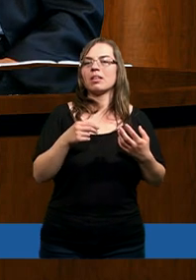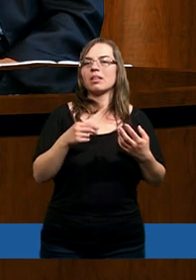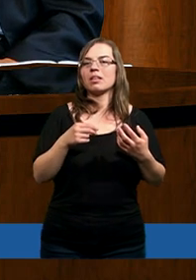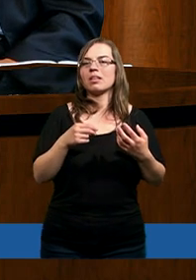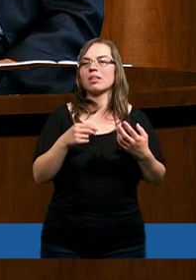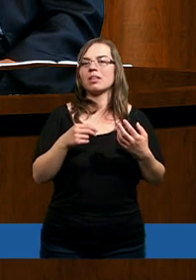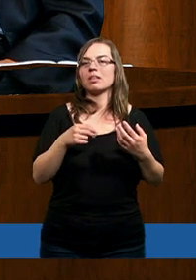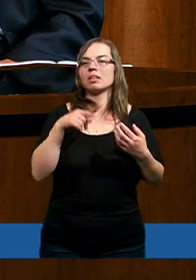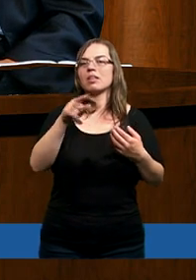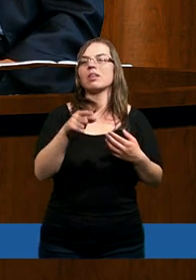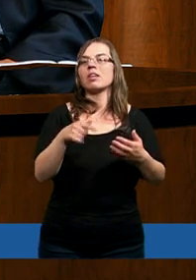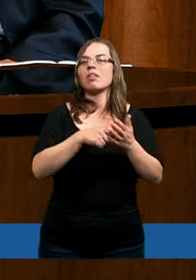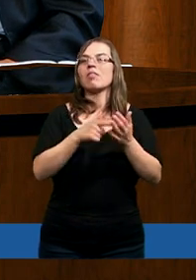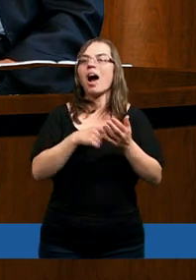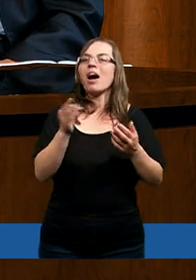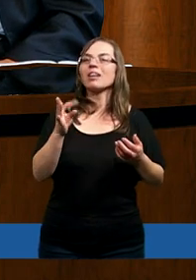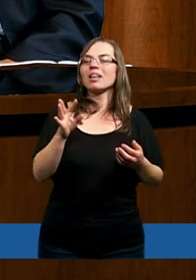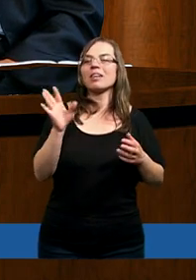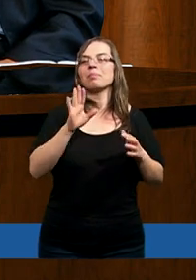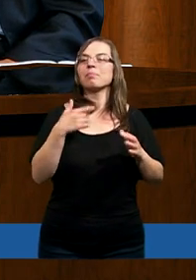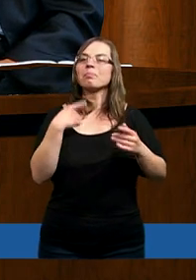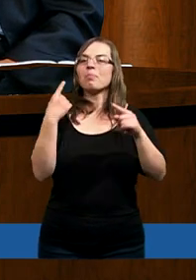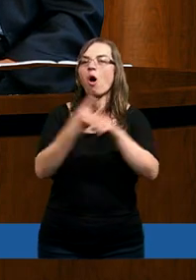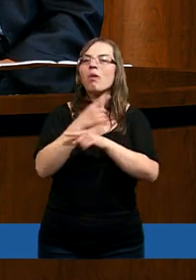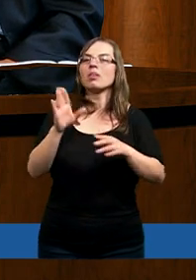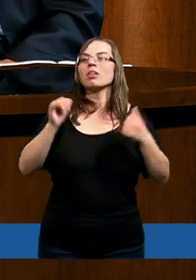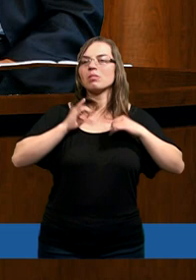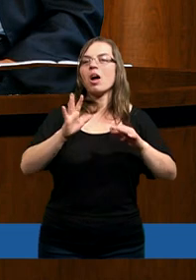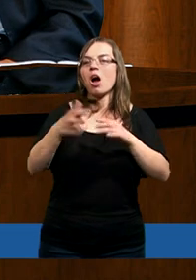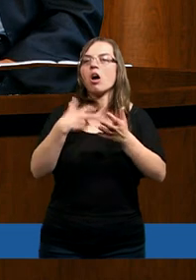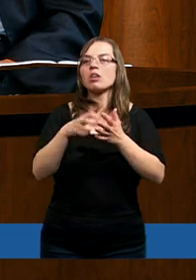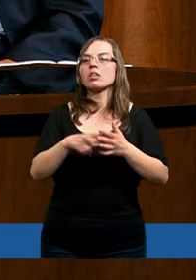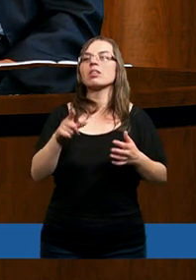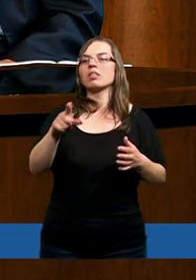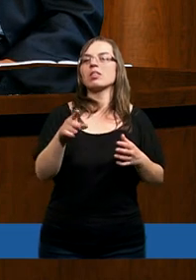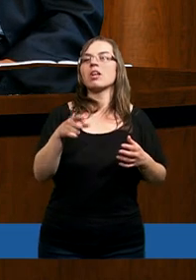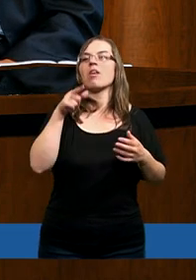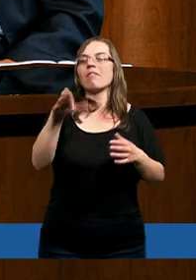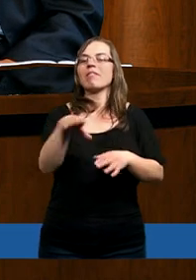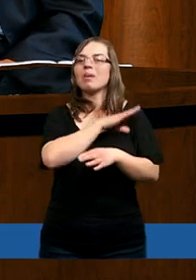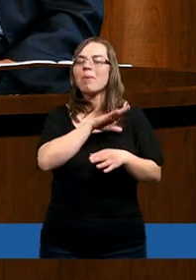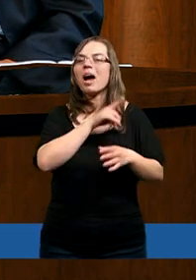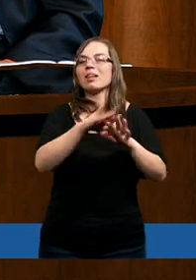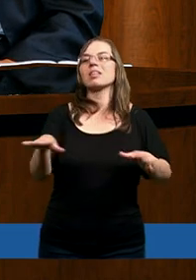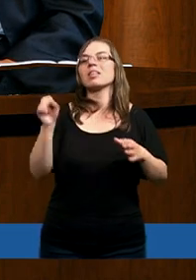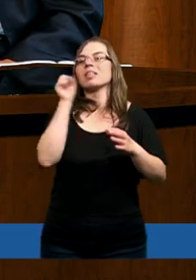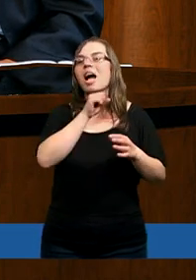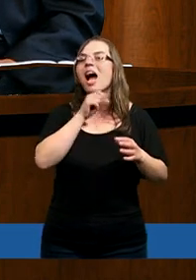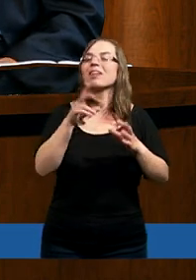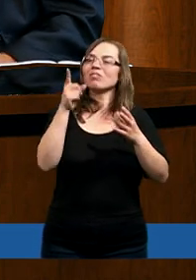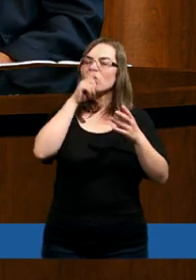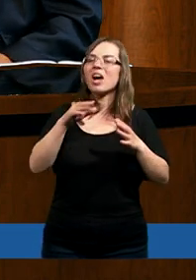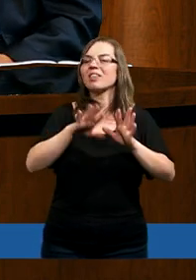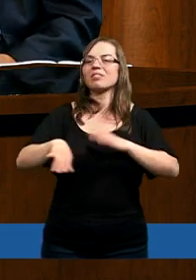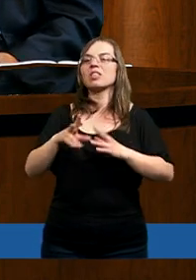się rozbarła. byśmy powiedzieli, co za różnica, nie? I tak tragiczna się. Nie umarł spokojnie, o to chodzi. nie, nie, ziemia otworzyła się. umarł stary i syty